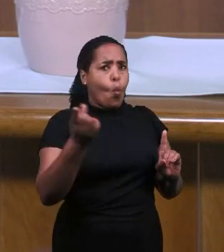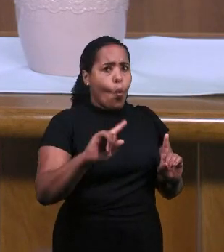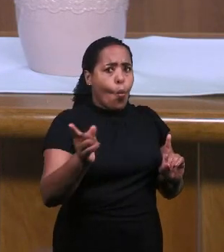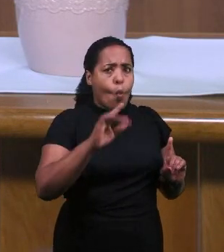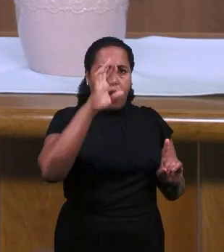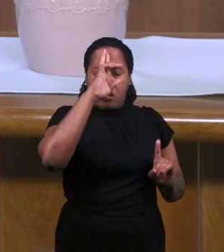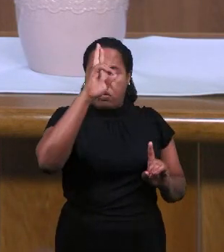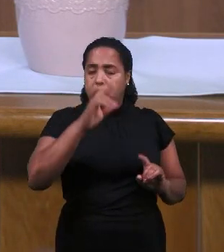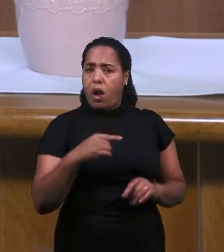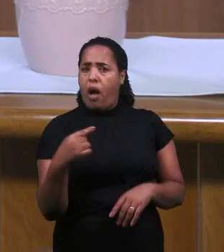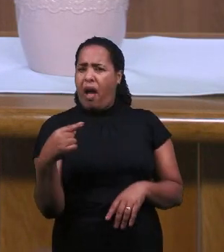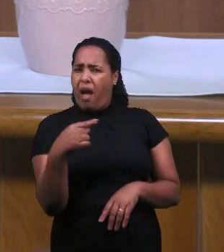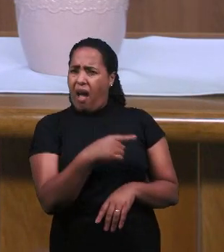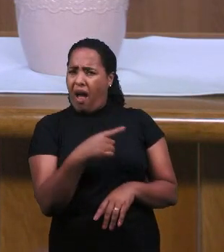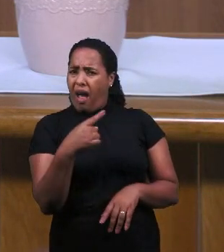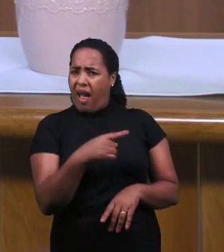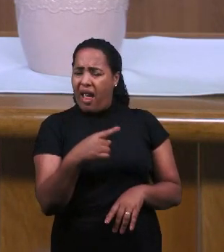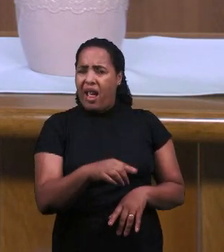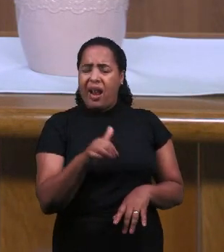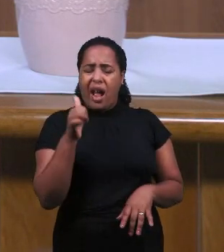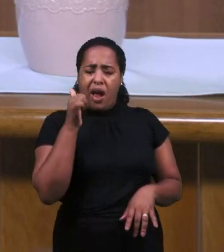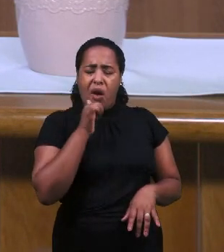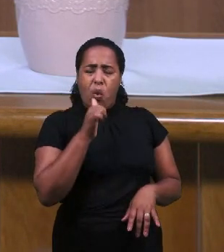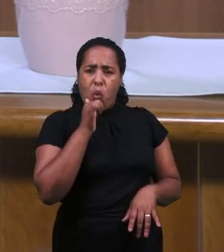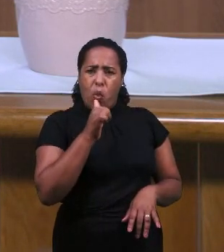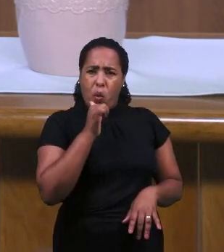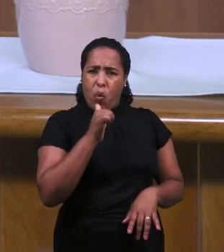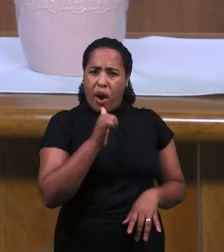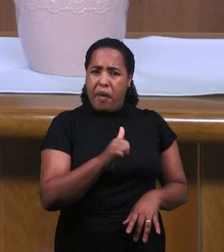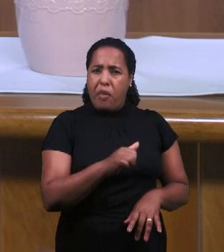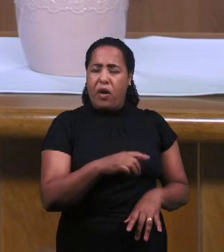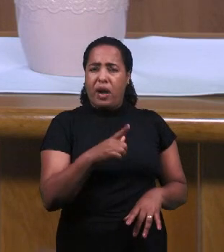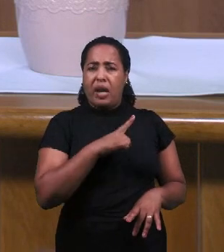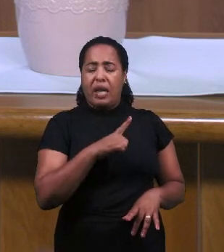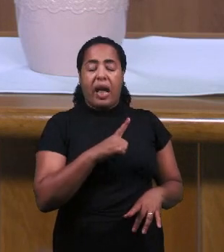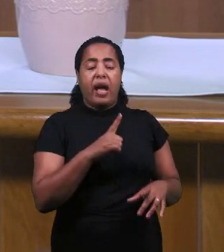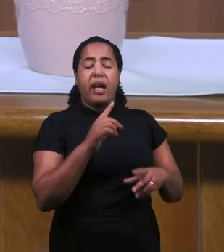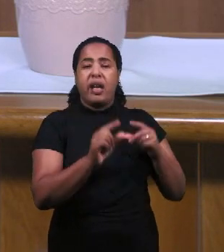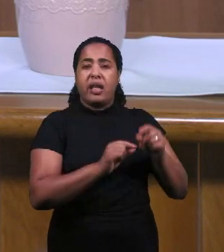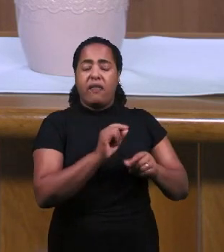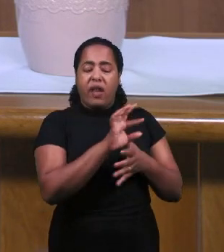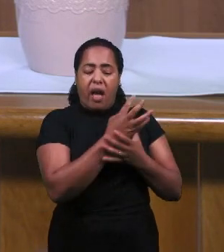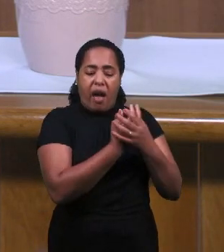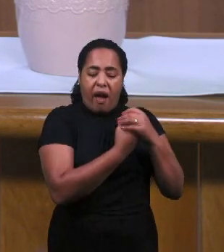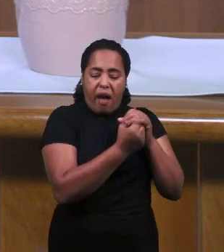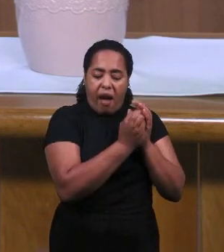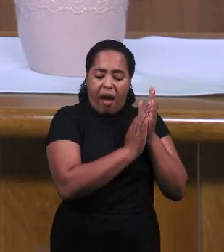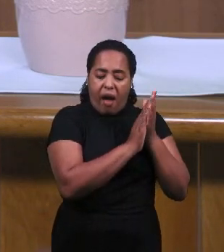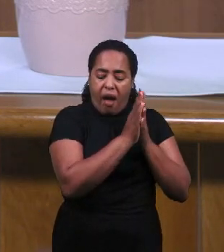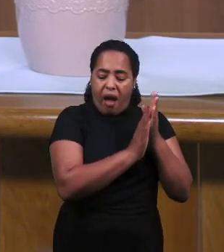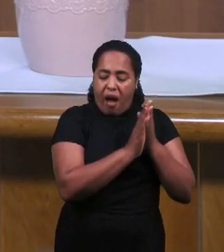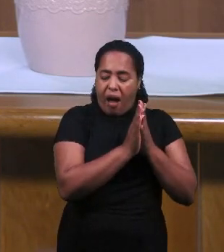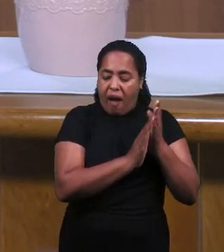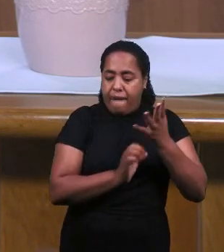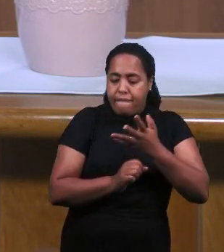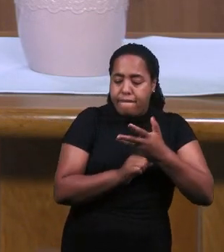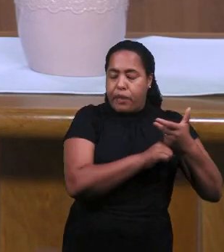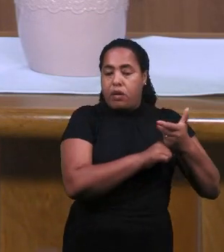Господа Эта женщина была настолько